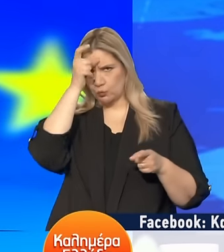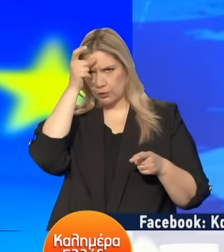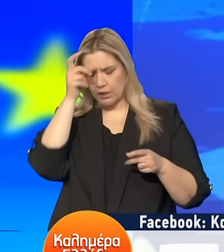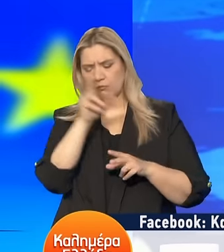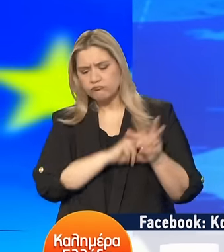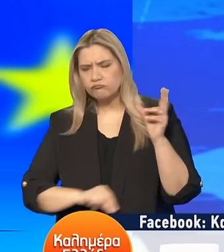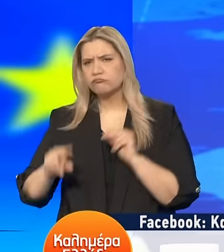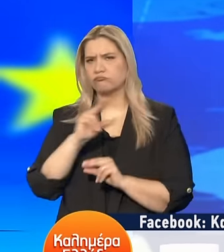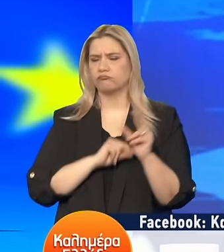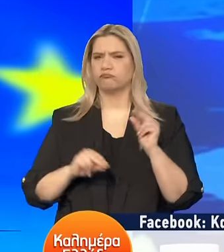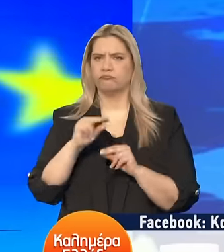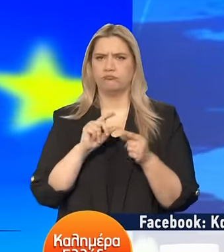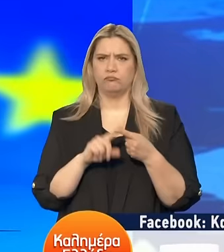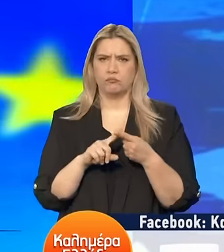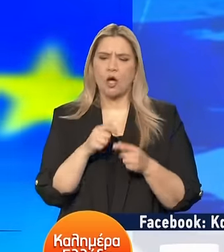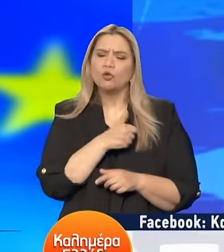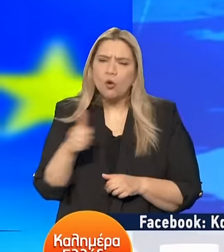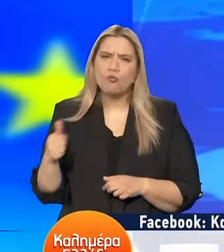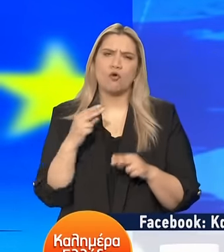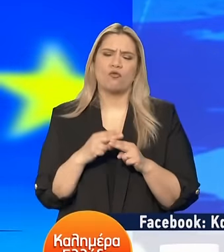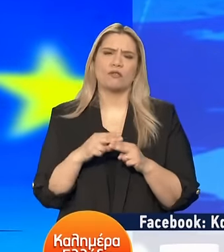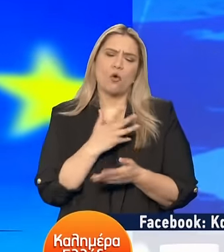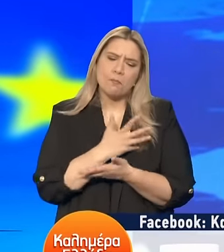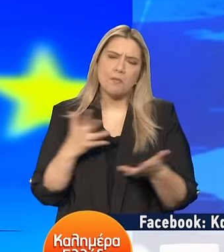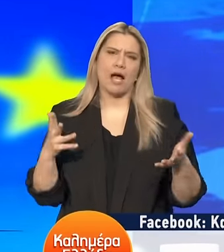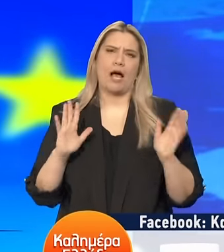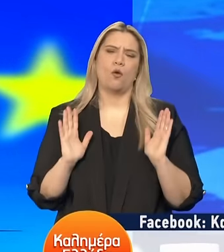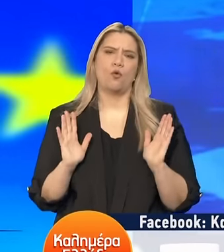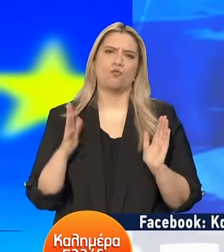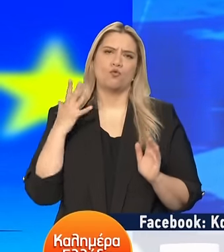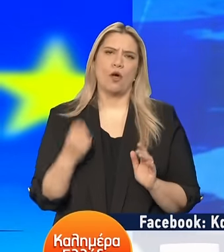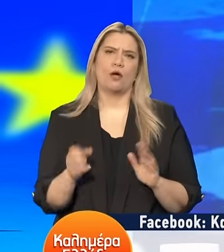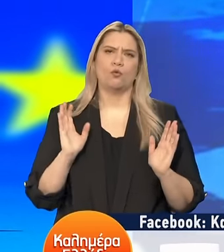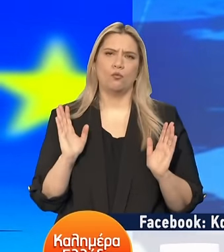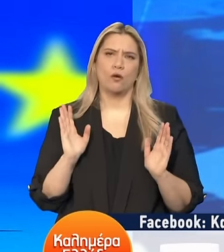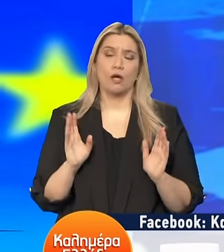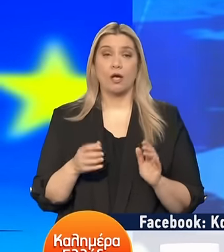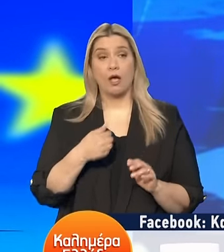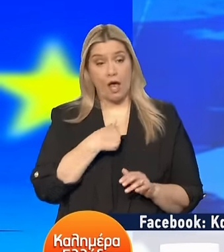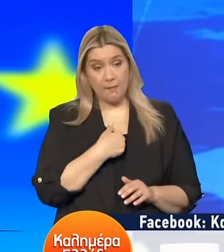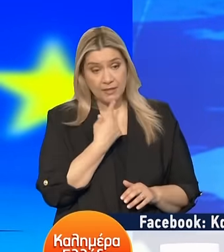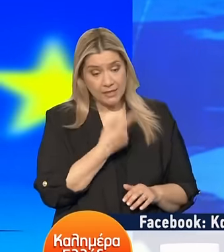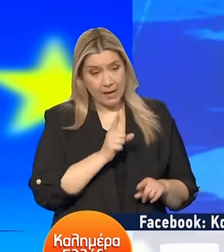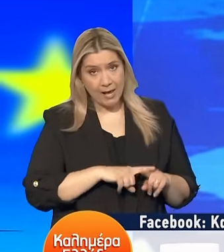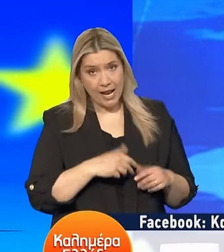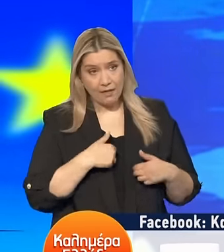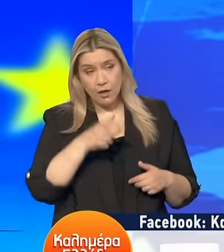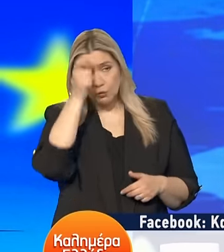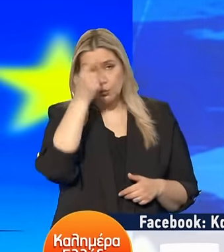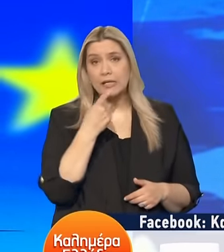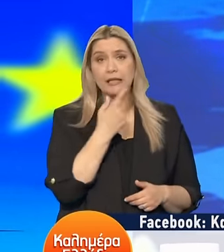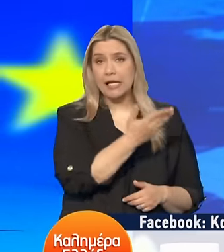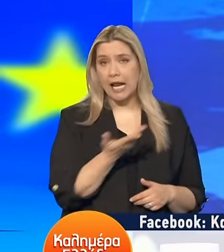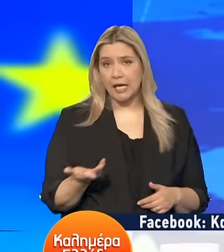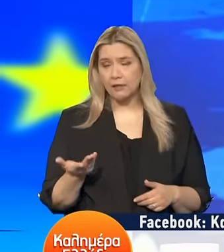συζητήσουμε με την Τουρκία Το μόνο βασικό μεγάλο θέμα Το οποίο έχουμε να συζητήσουμε Όπως λέμε εμείς Αλλά τα υπόλοιπα